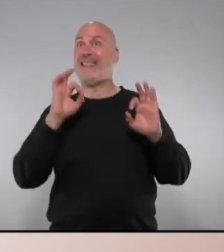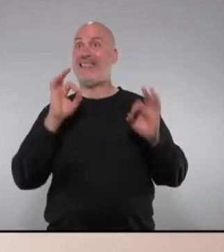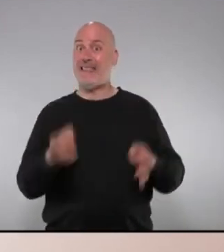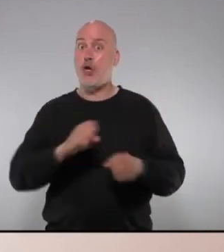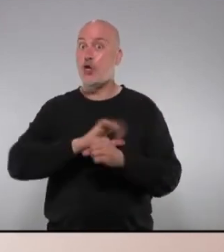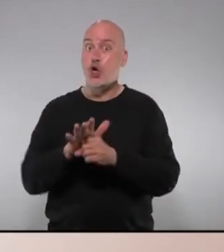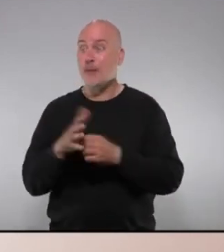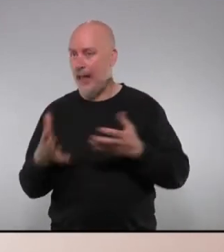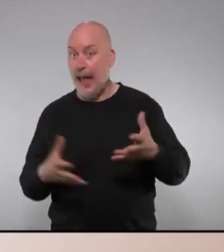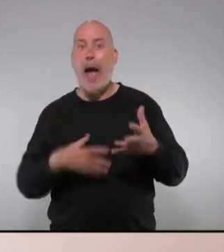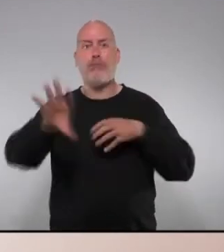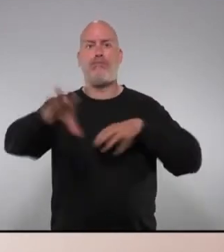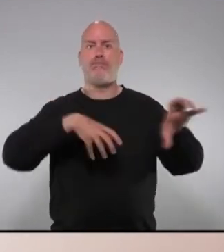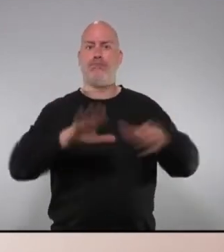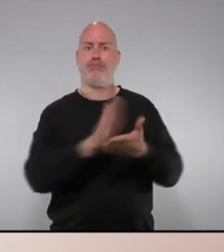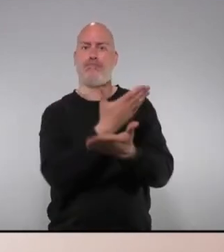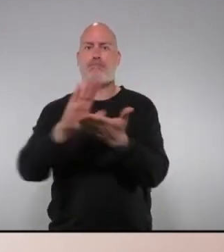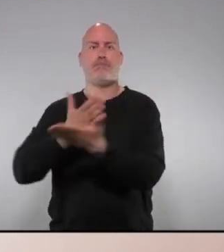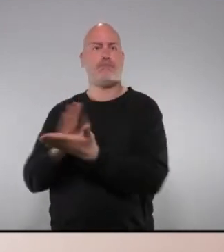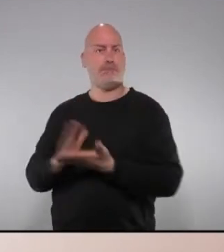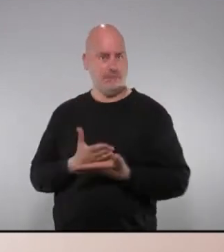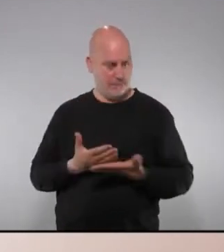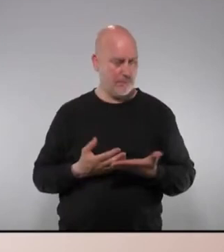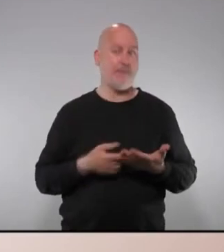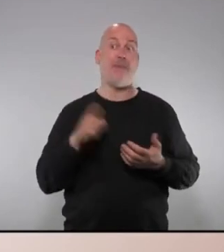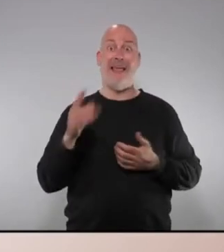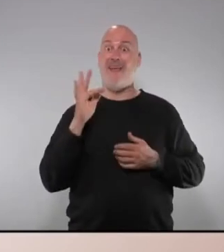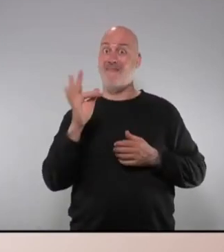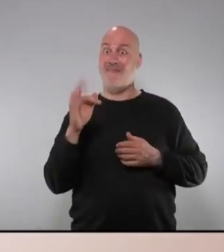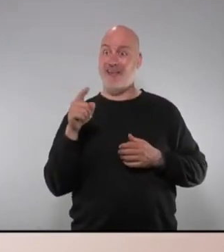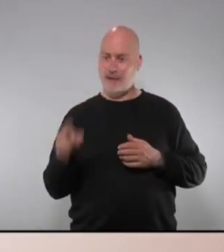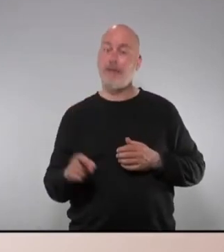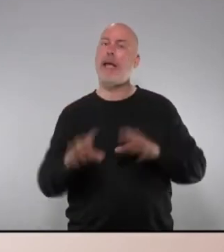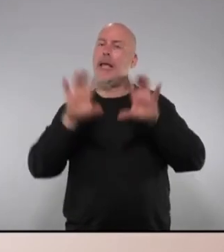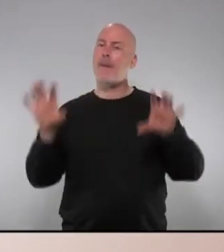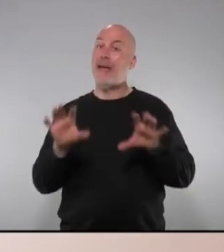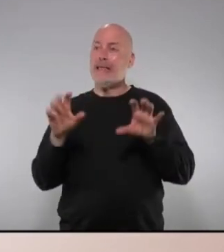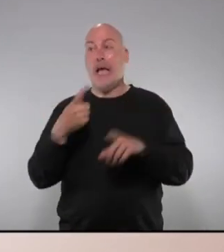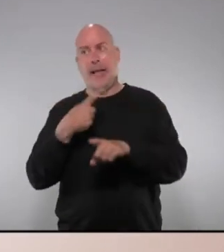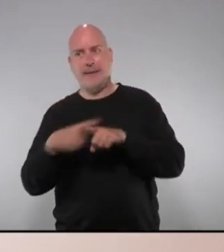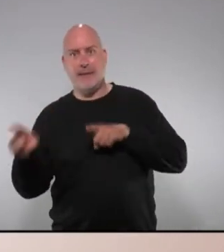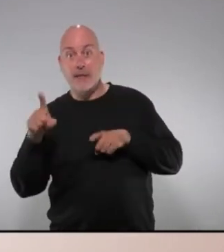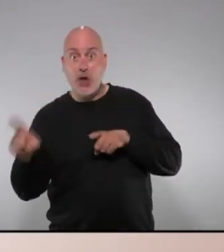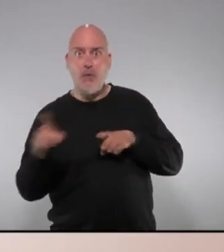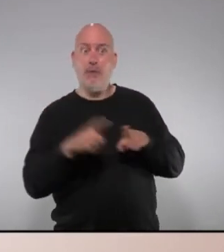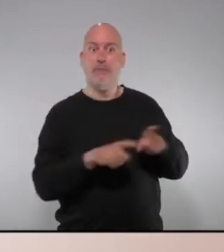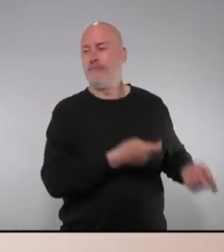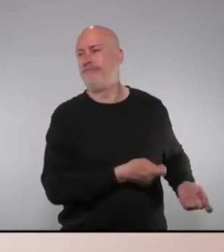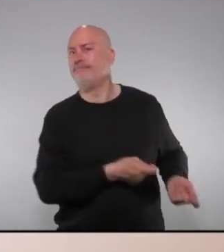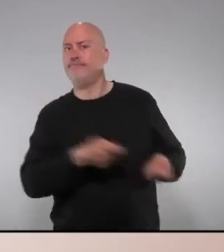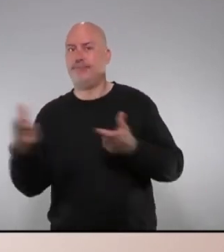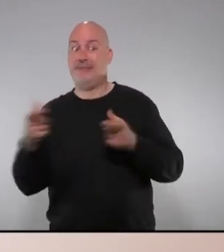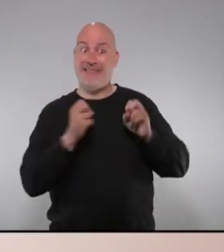la Covid s'hi pugui practicar els aïllaments necessaris el punt F tenir equipaments alternatius preparats i disponibles per traslladar-hi si cal persones